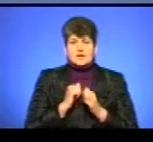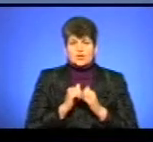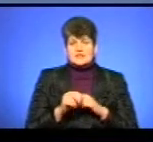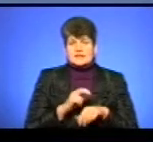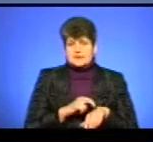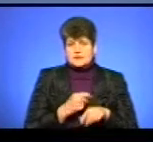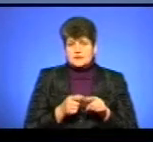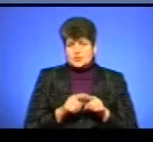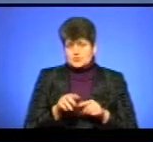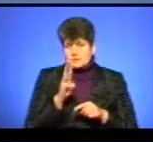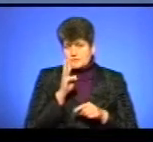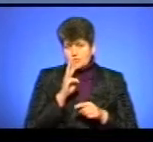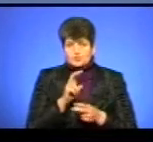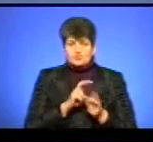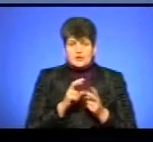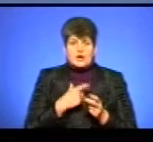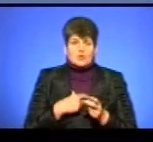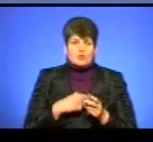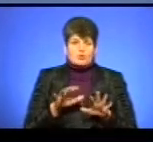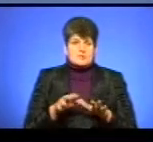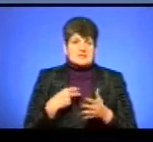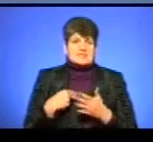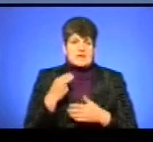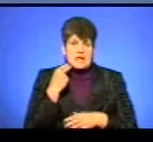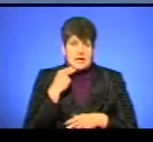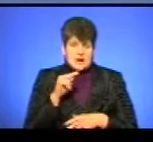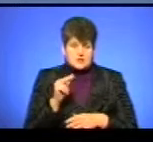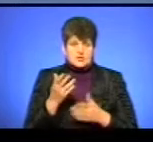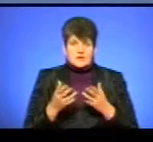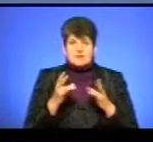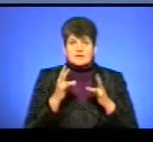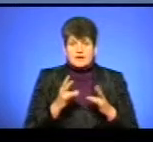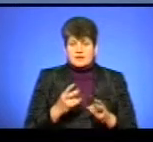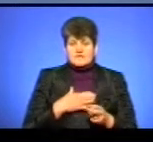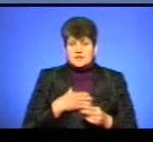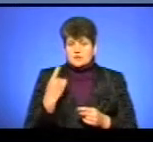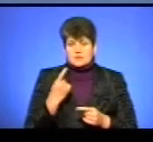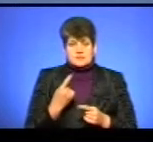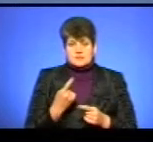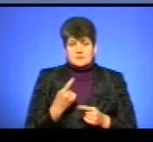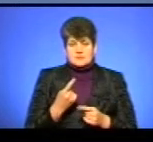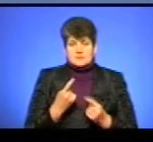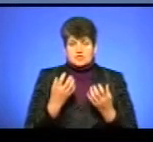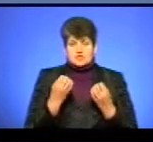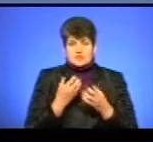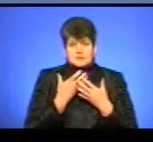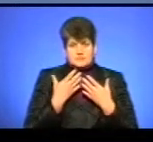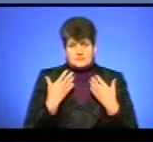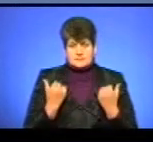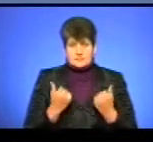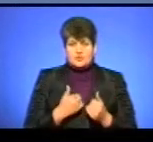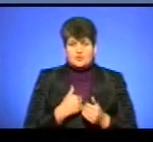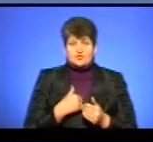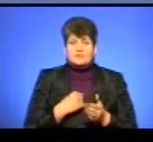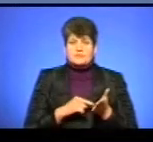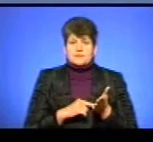зарплатню, звичайно, шукає собі десь місце краще. Але трагедії в нашій області на даний час, я вважаю, що немає. Хочу ще